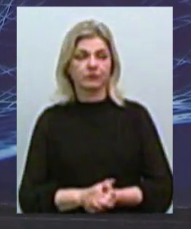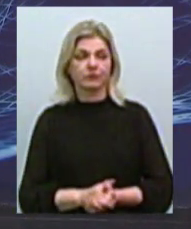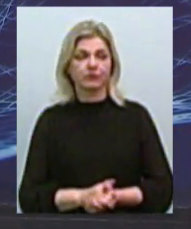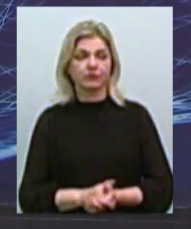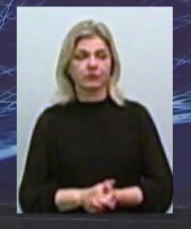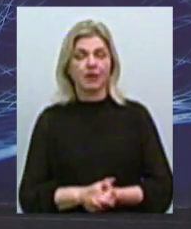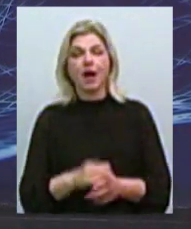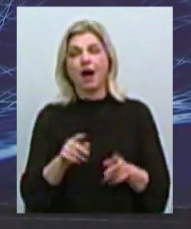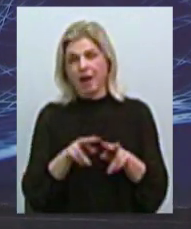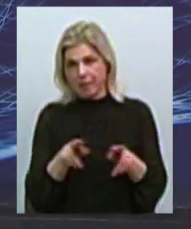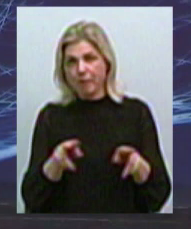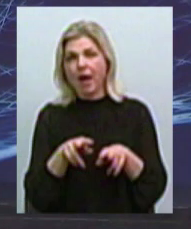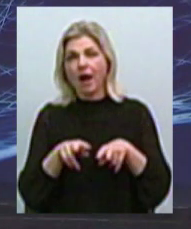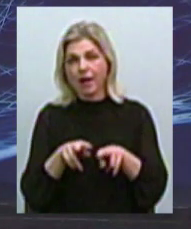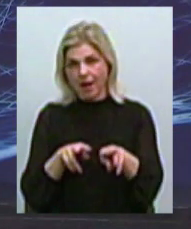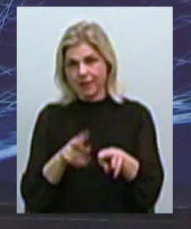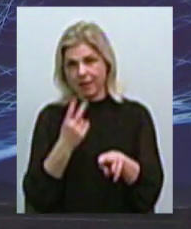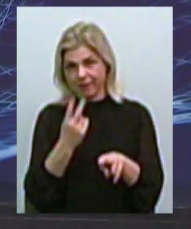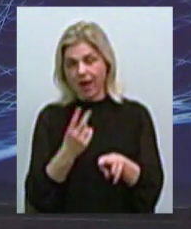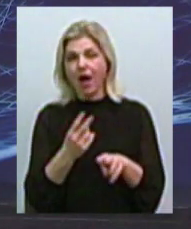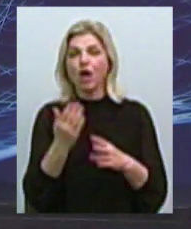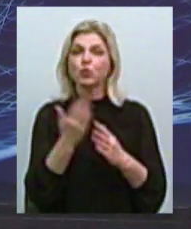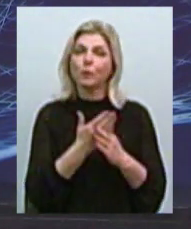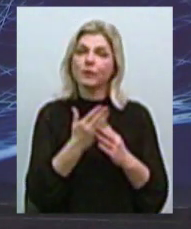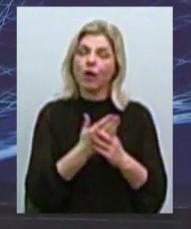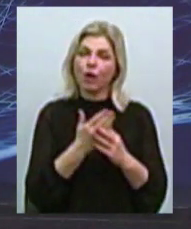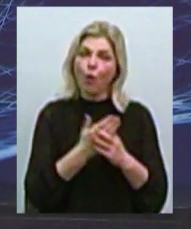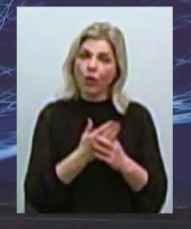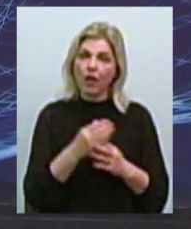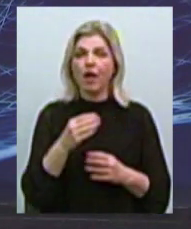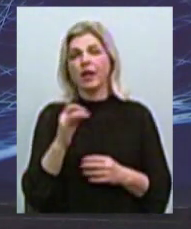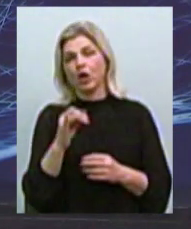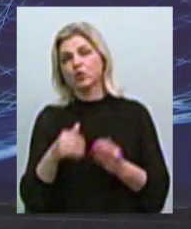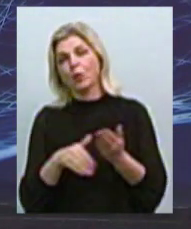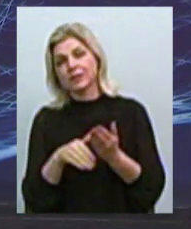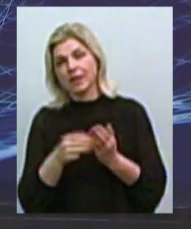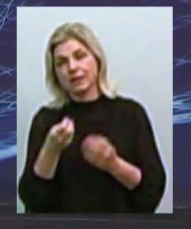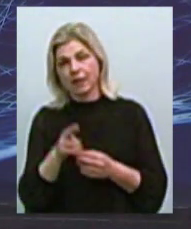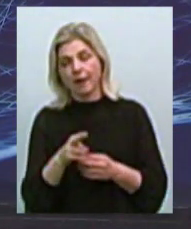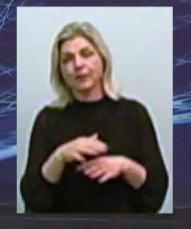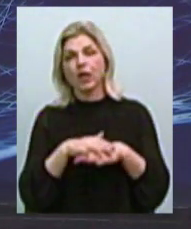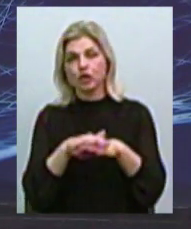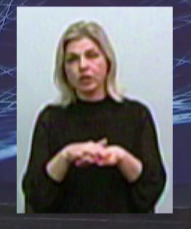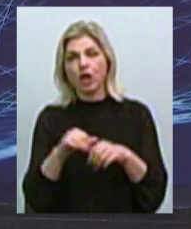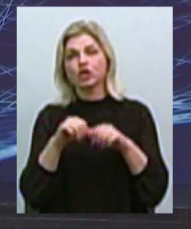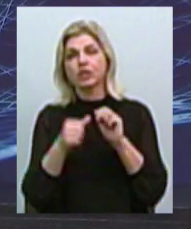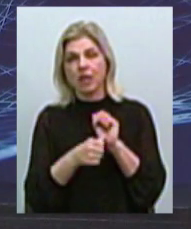віддут параллельно, начисляться з 16 октября, независимо від того, підчеркиваю, коли